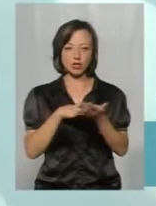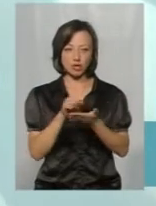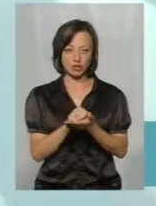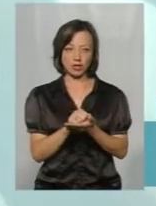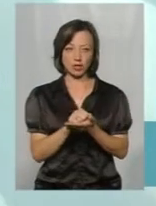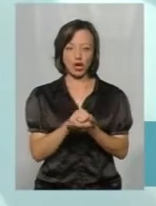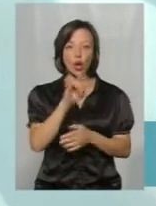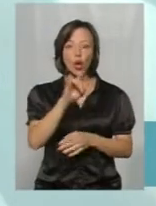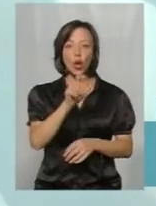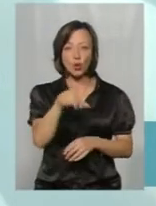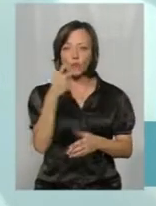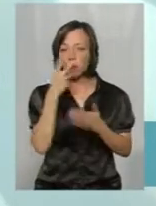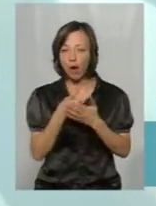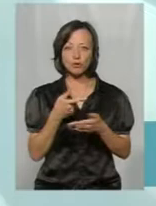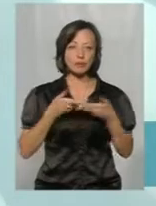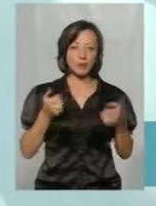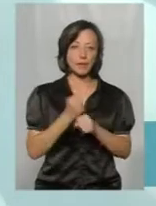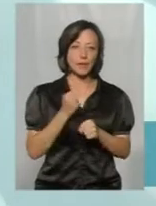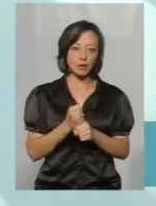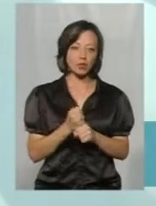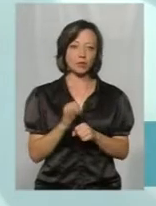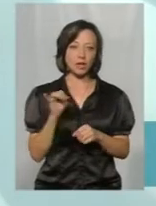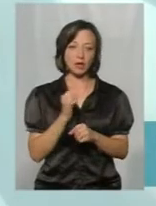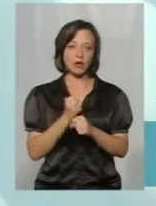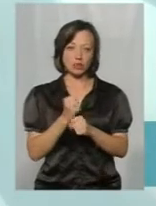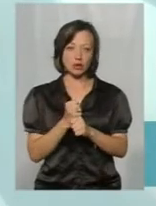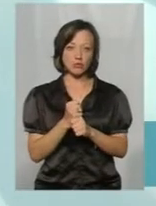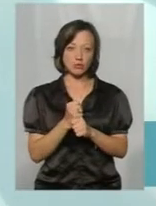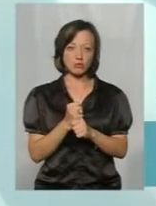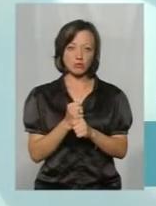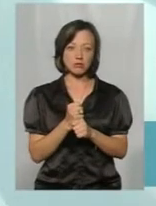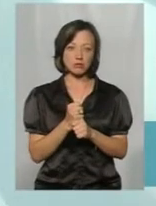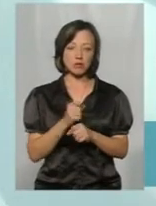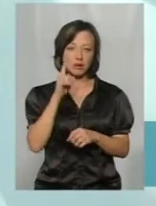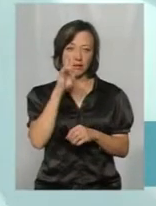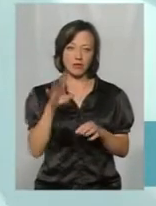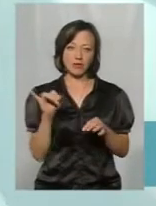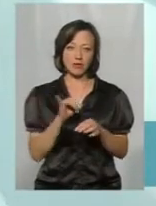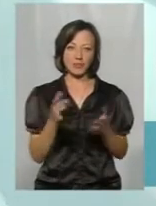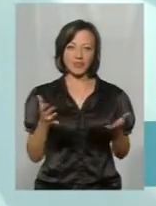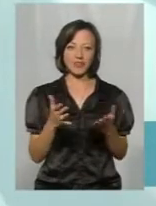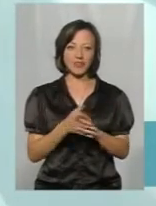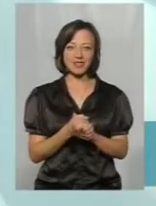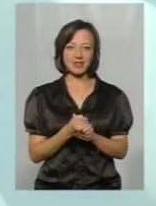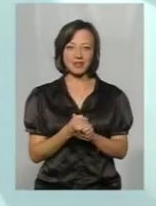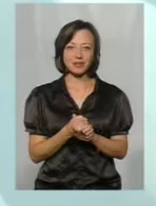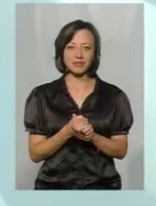знищення. Люди бачили це, що ми працюємо і працюємо на славу. Просто